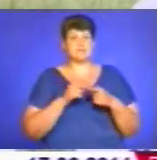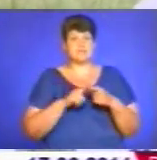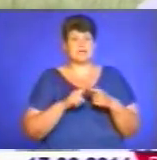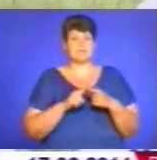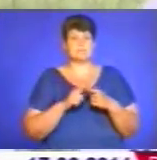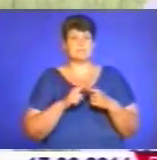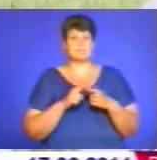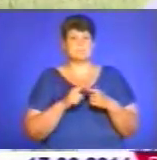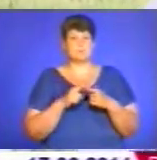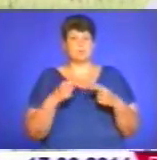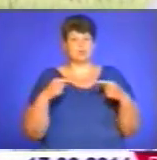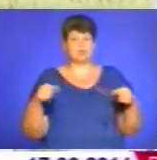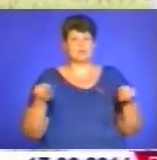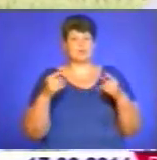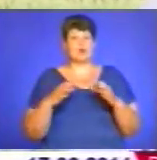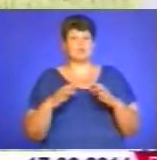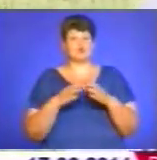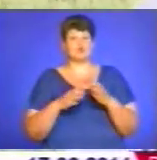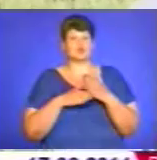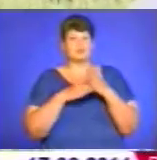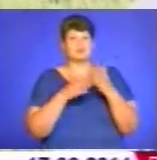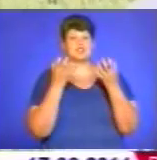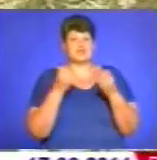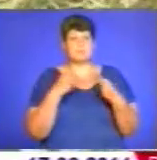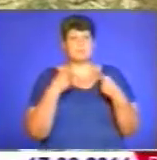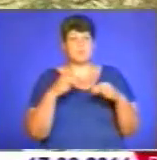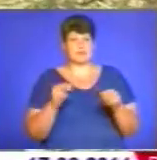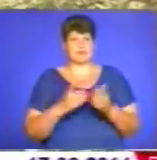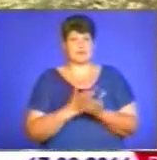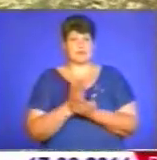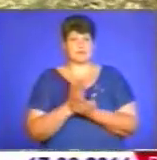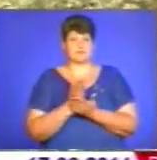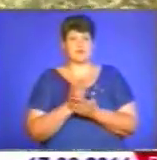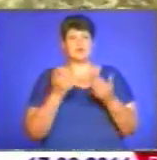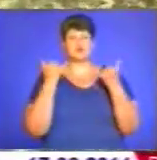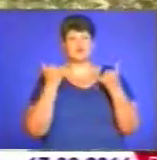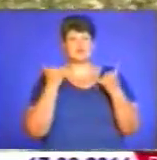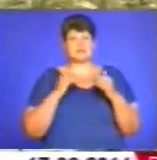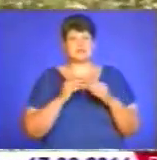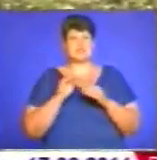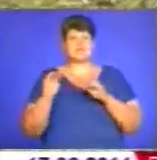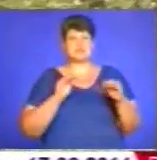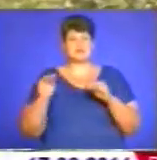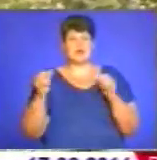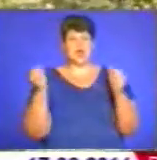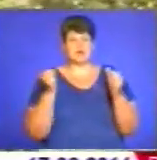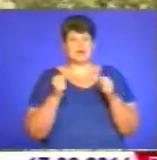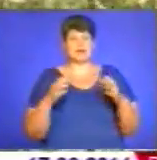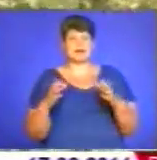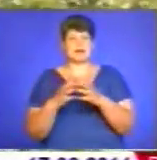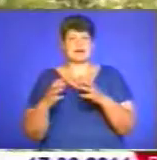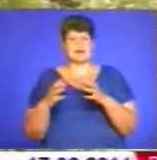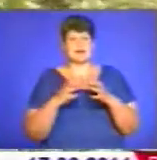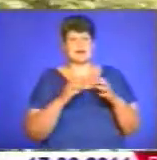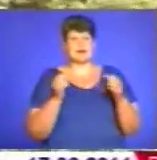кооперативи, аби допомогти їм ще продати якісно. Сучасна фасувальна лінія, холодильні камери, обладнання для